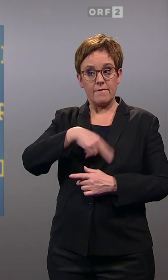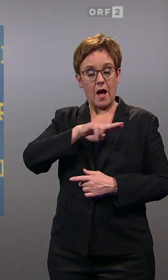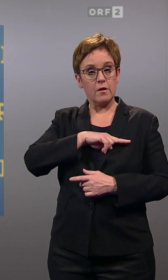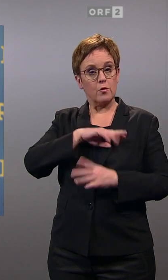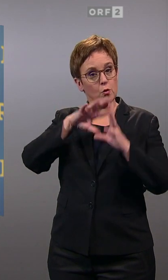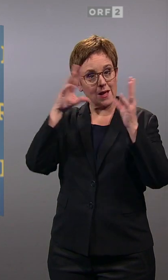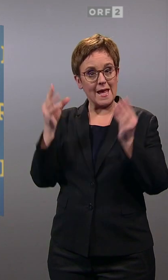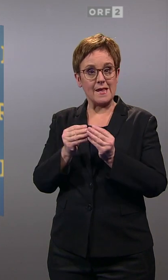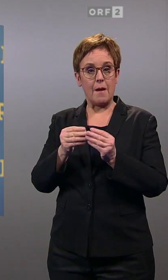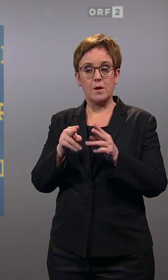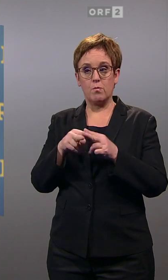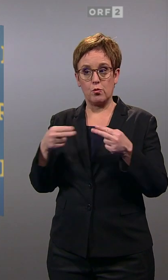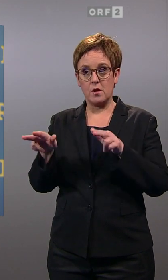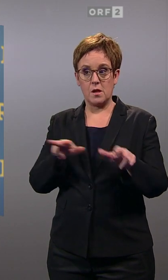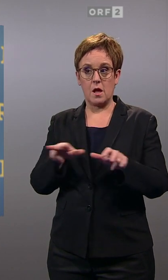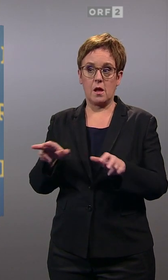Bundesregierung,